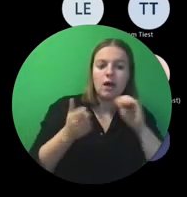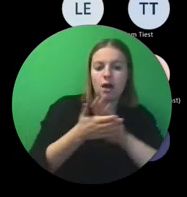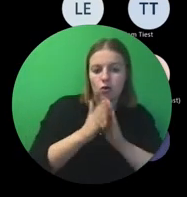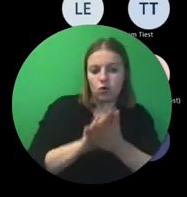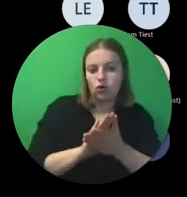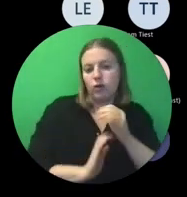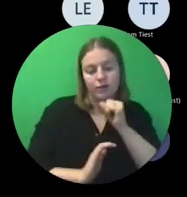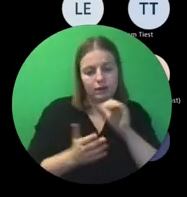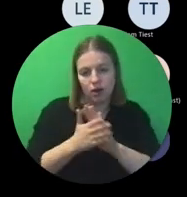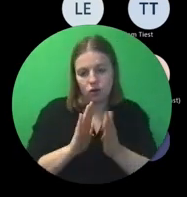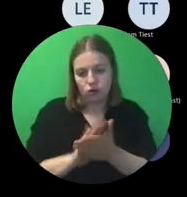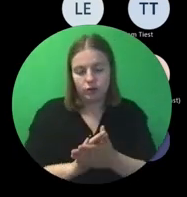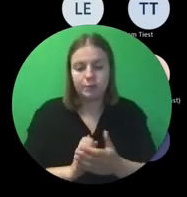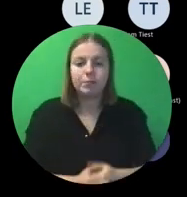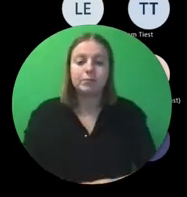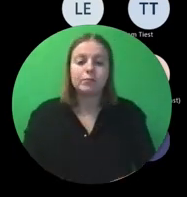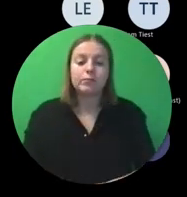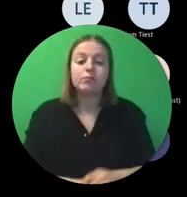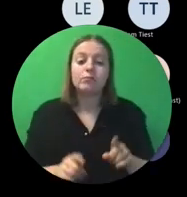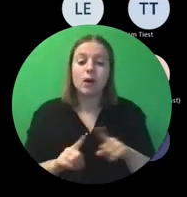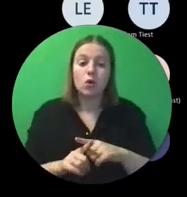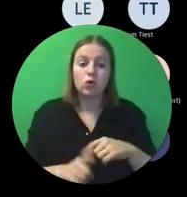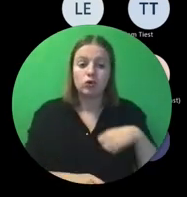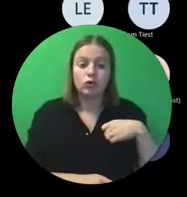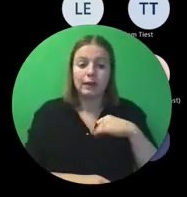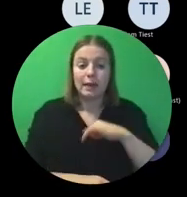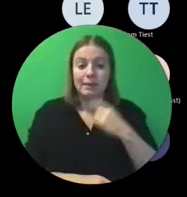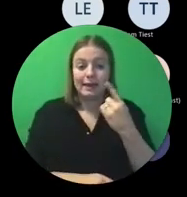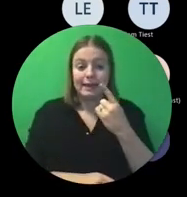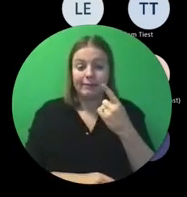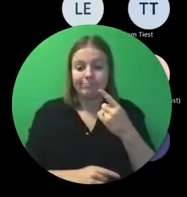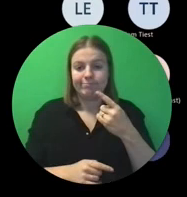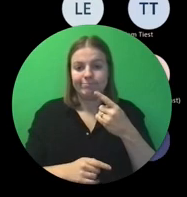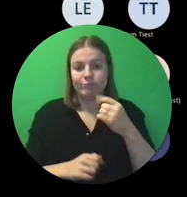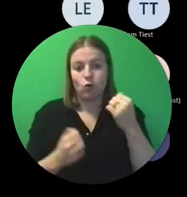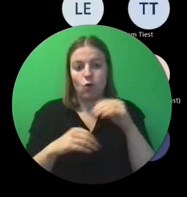Nu hebben we ook een heel specifieke overmachtssituatie,